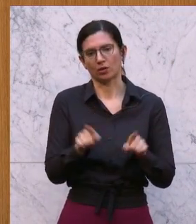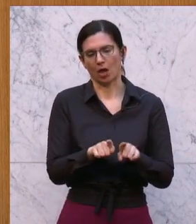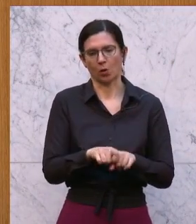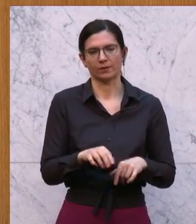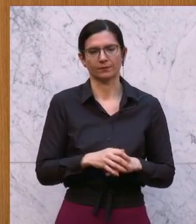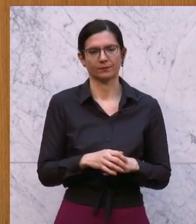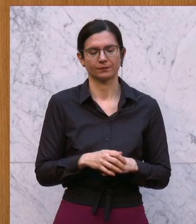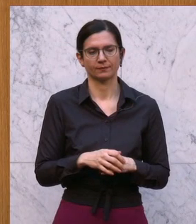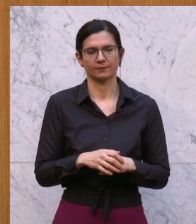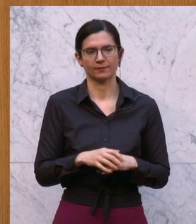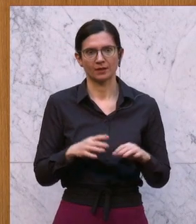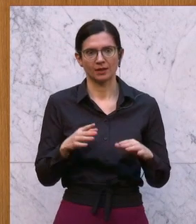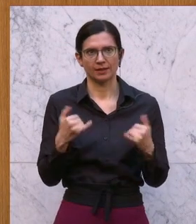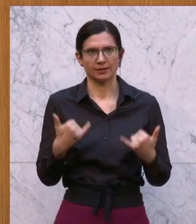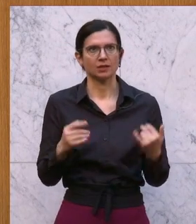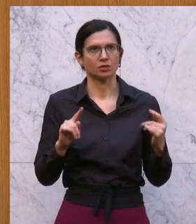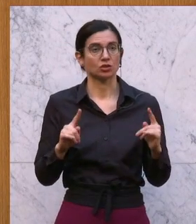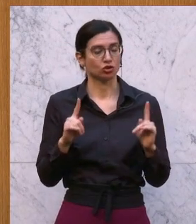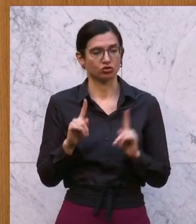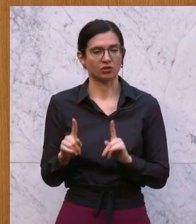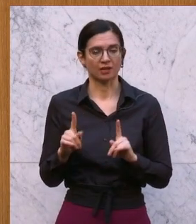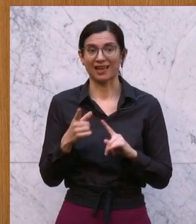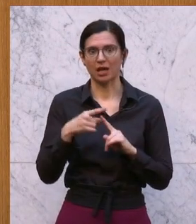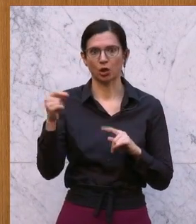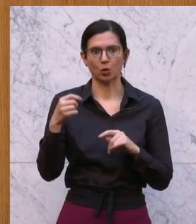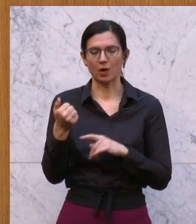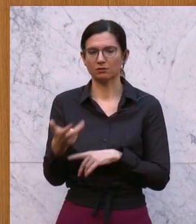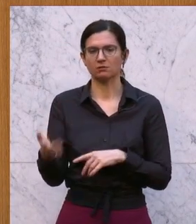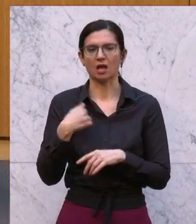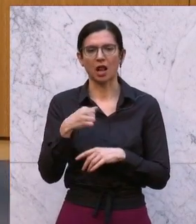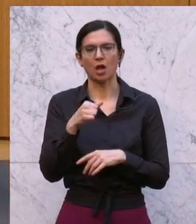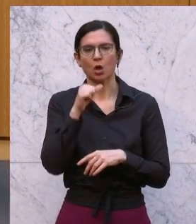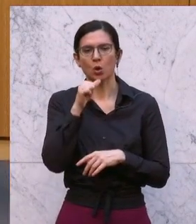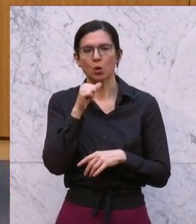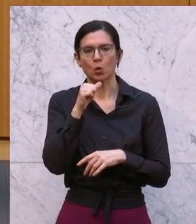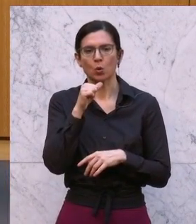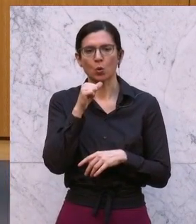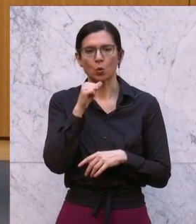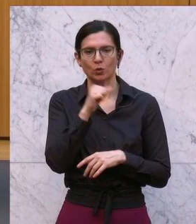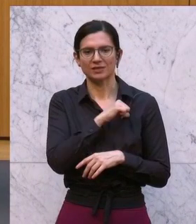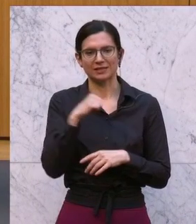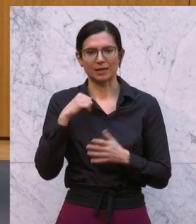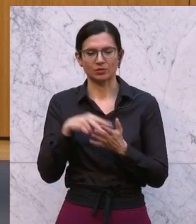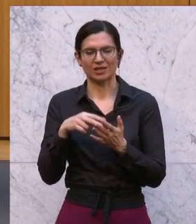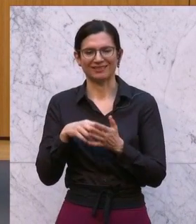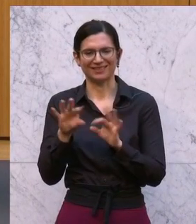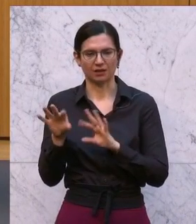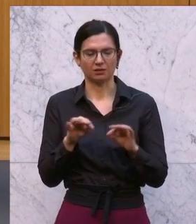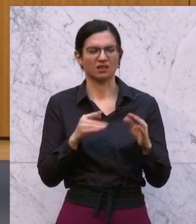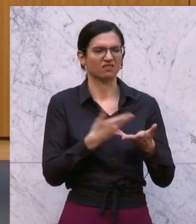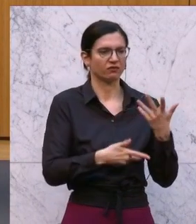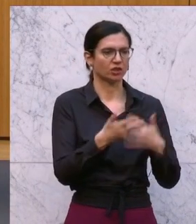Wo steht Österreich aktuell? Rekordzahl an unselbstständig Tätigkeiten, Tätigen und das Wirtschaftswachstum,